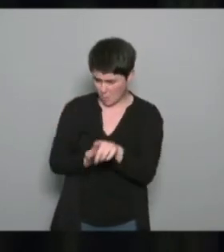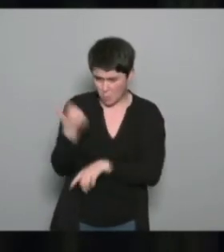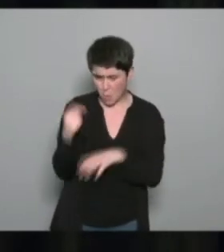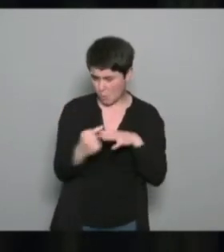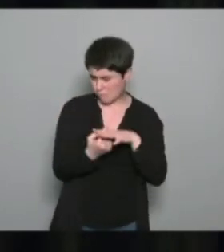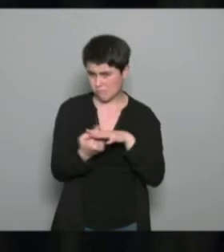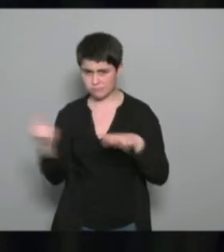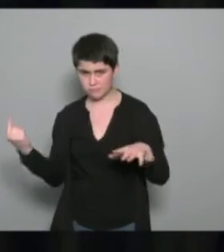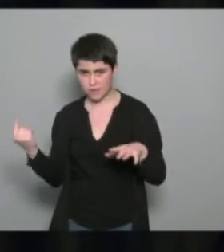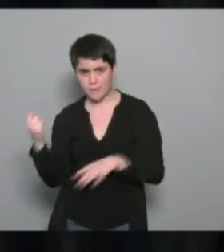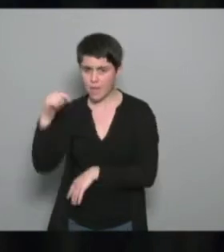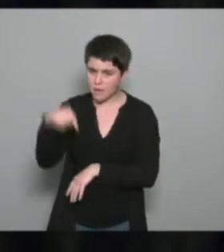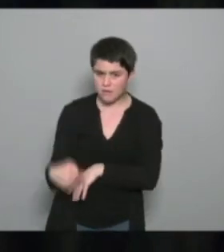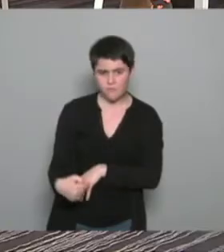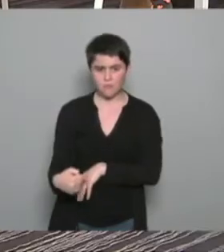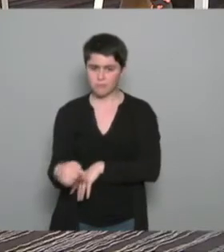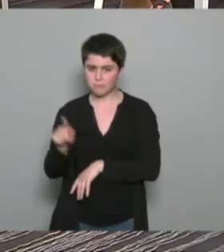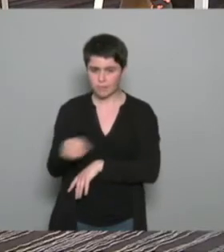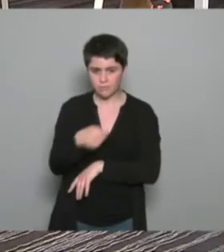et les impliquer